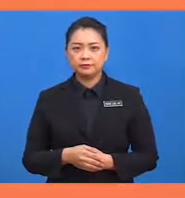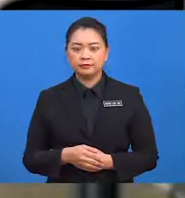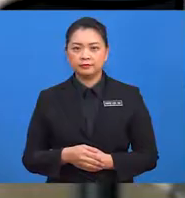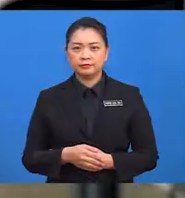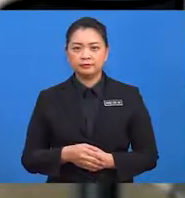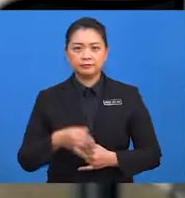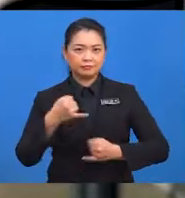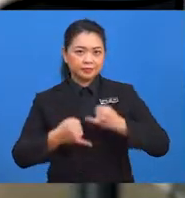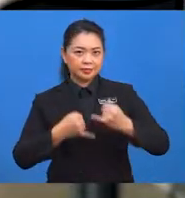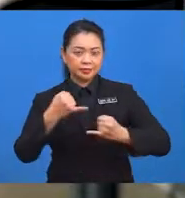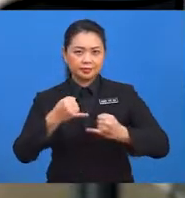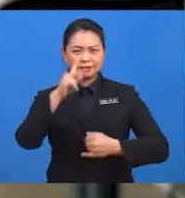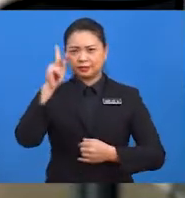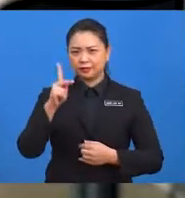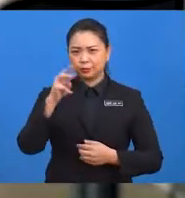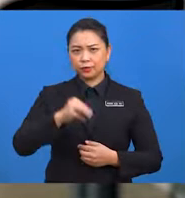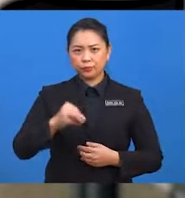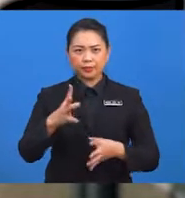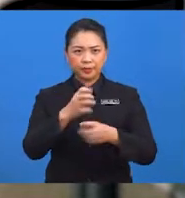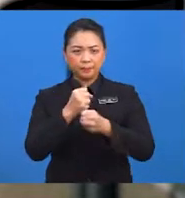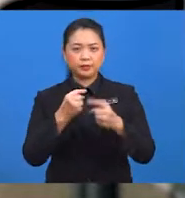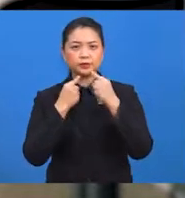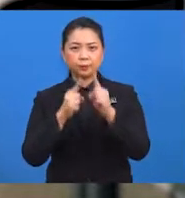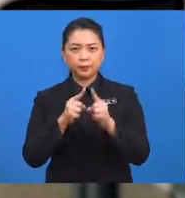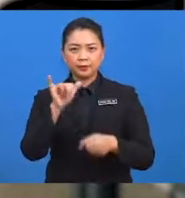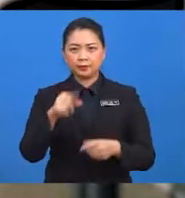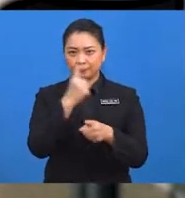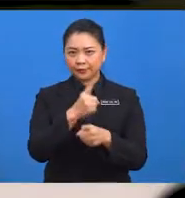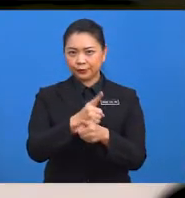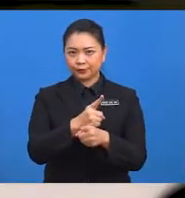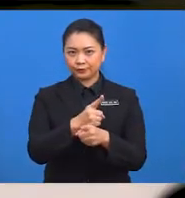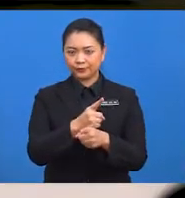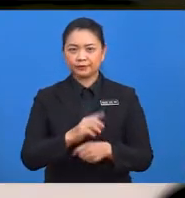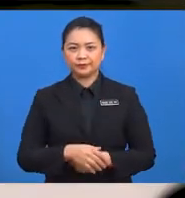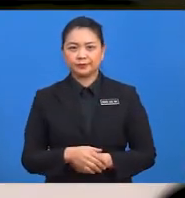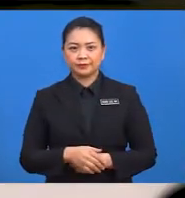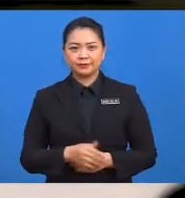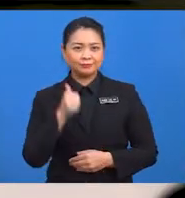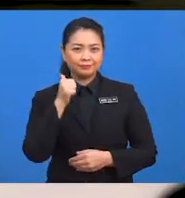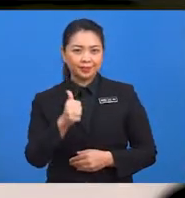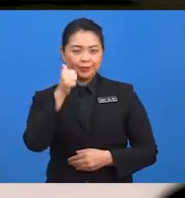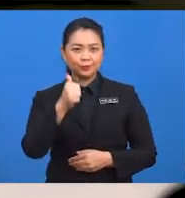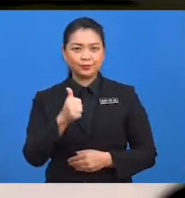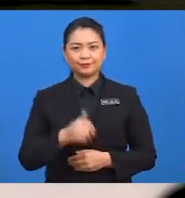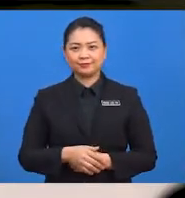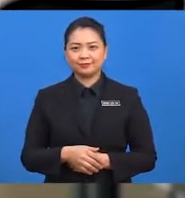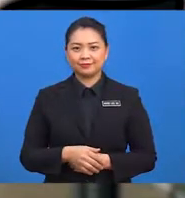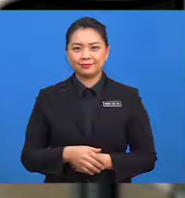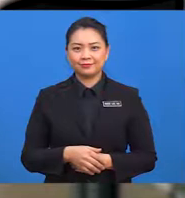Berjayakah murid-murid mendapat jawapan yang betul? Bagus sekali.